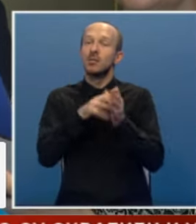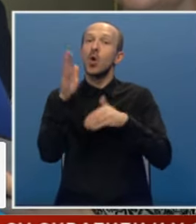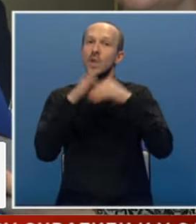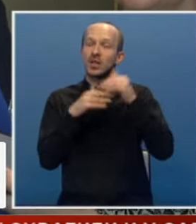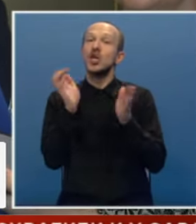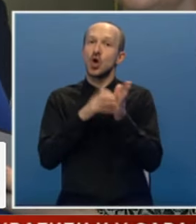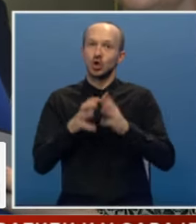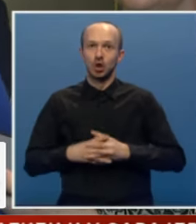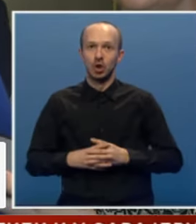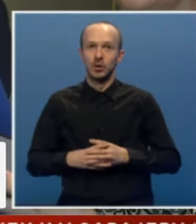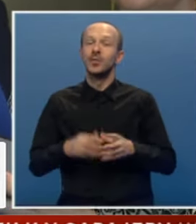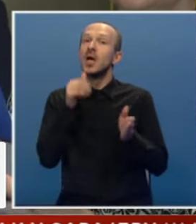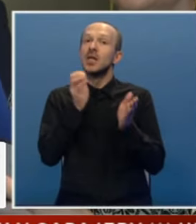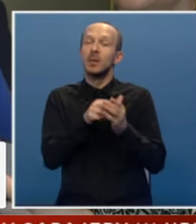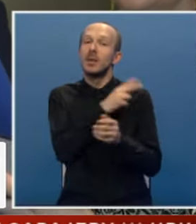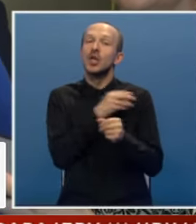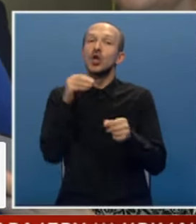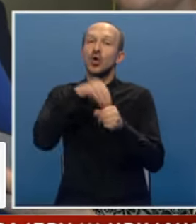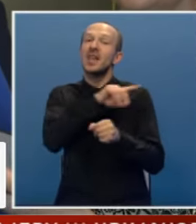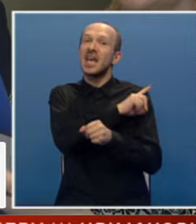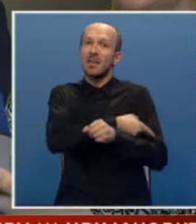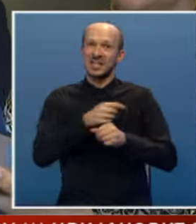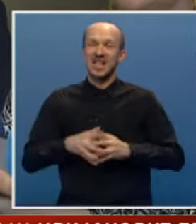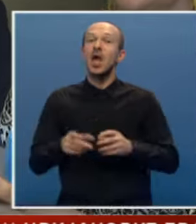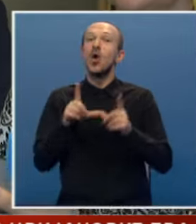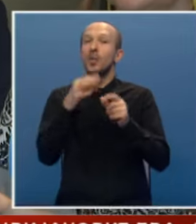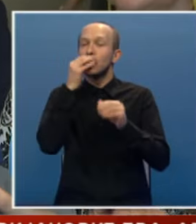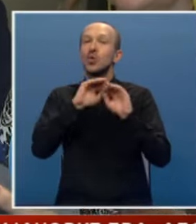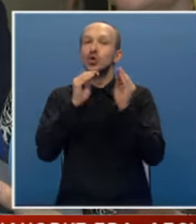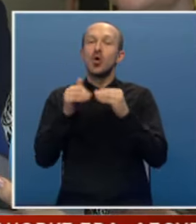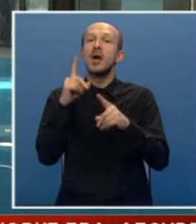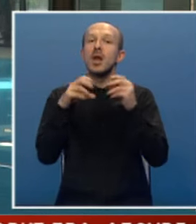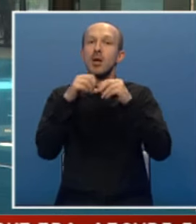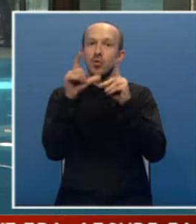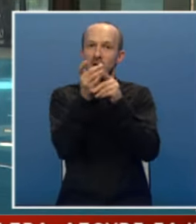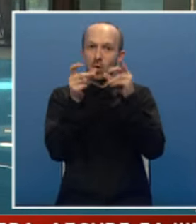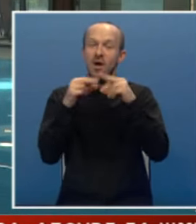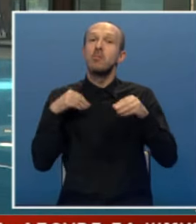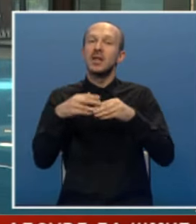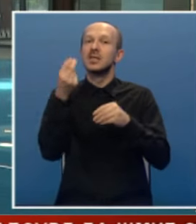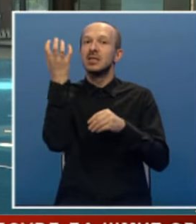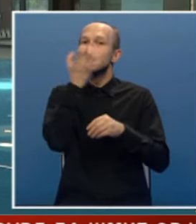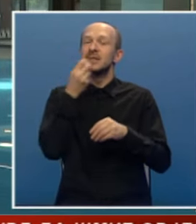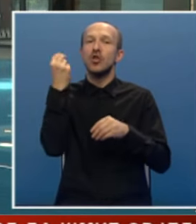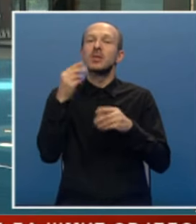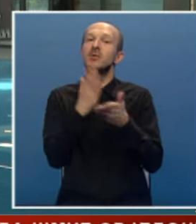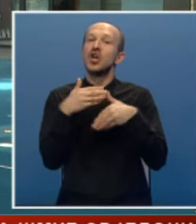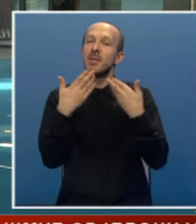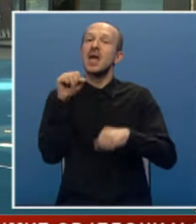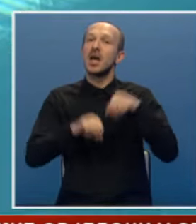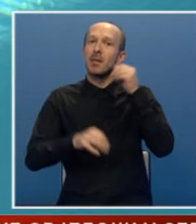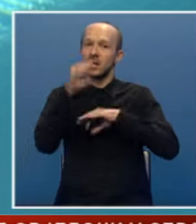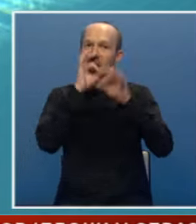graditi još i da bi smo trebali imati i dodatne kapacitete u pitanju soba ili bungalova. Banja Srpske toplice biće namijenjena za